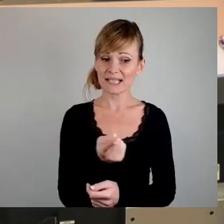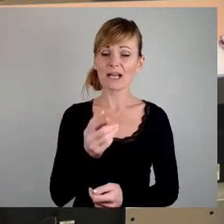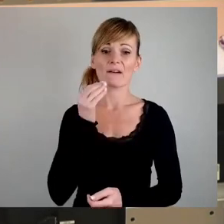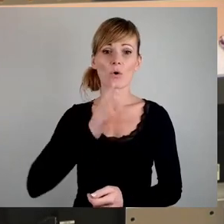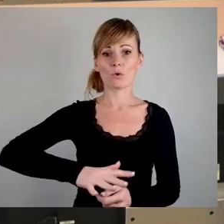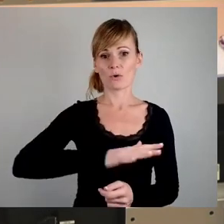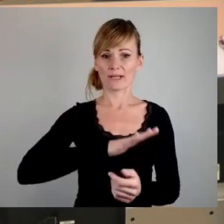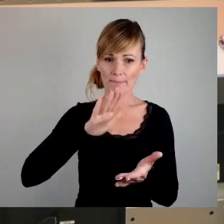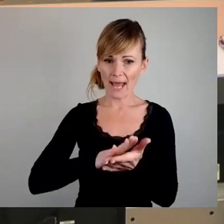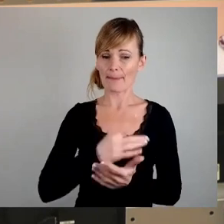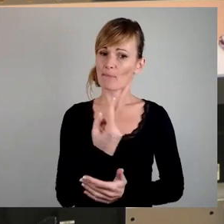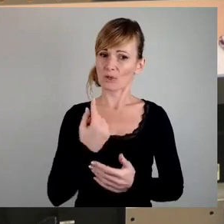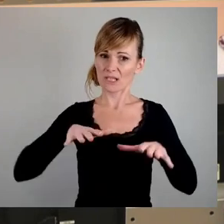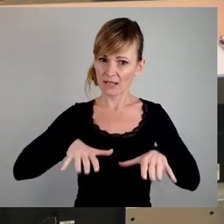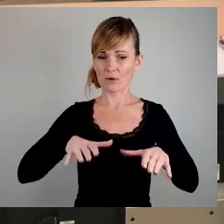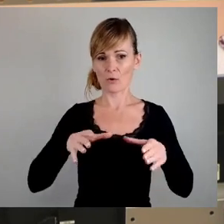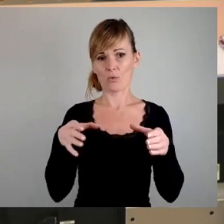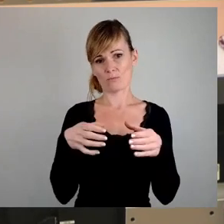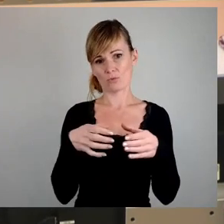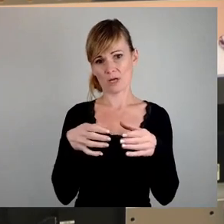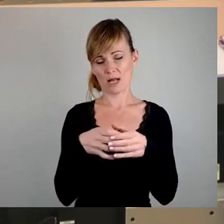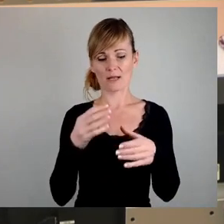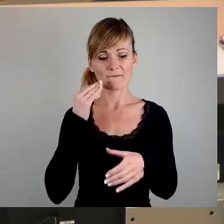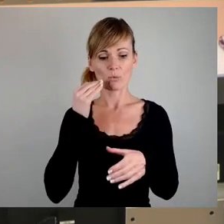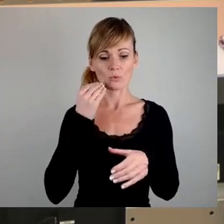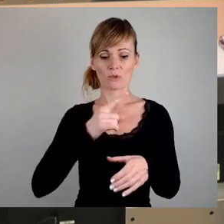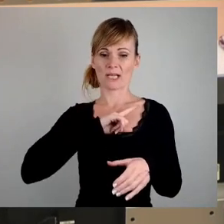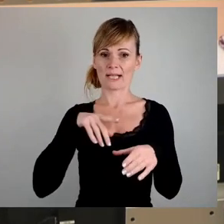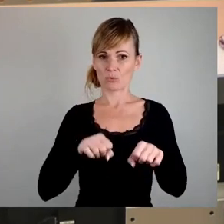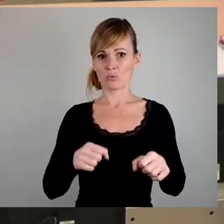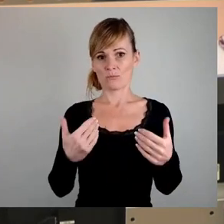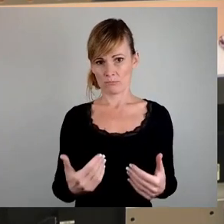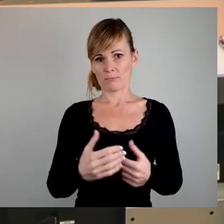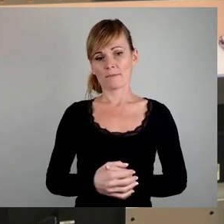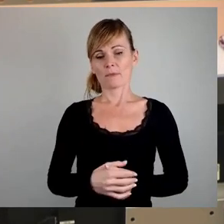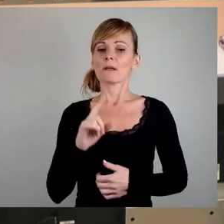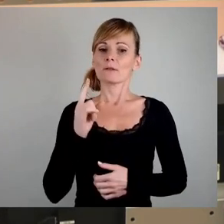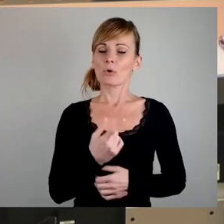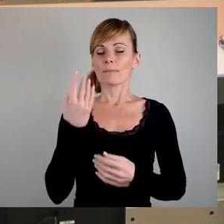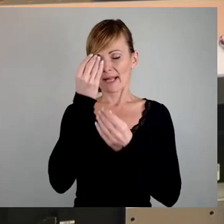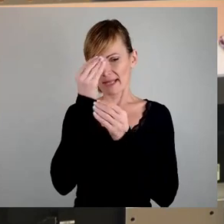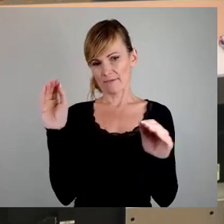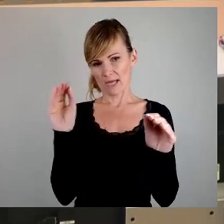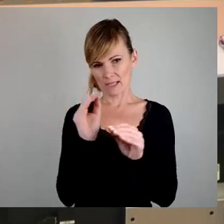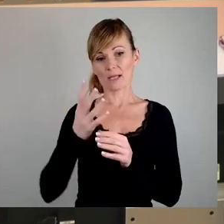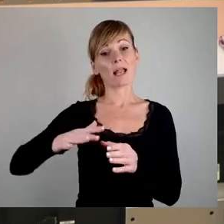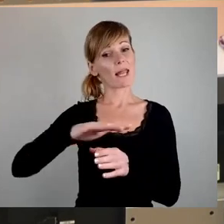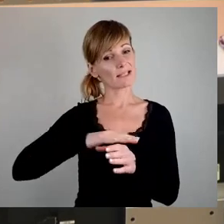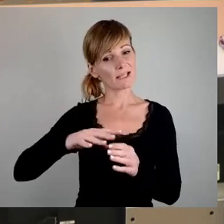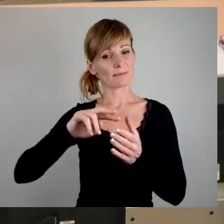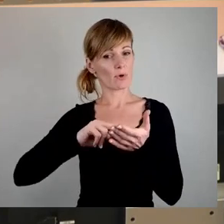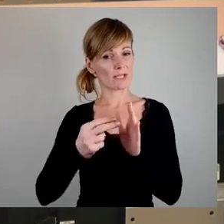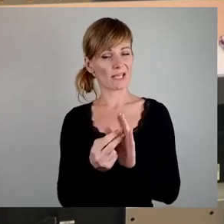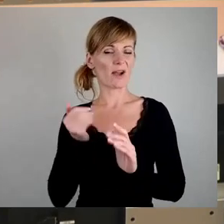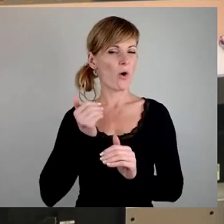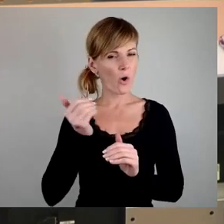unserem kommunalen Wohnungseigentum. Und ich will auch noch mal darauf hinweisen, die Landespolitik wird ja oft kritisiert, auch aus dem Stadtrat